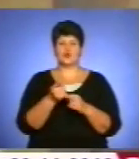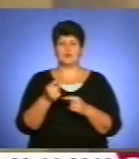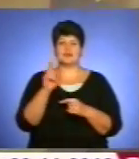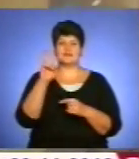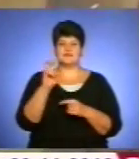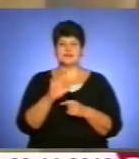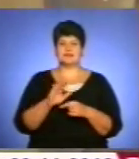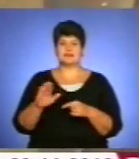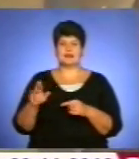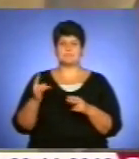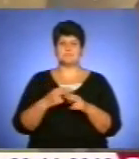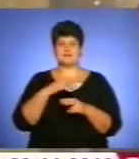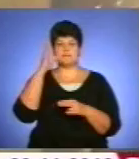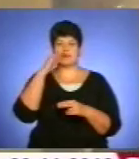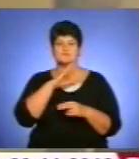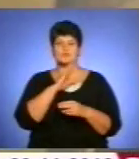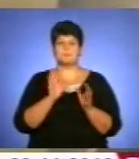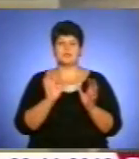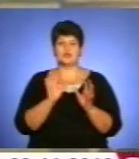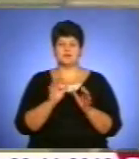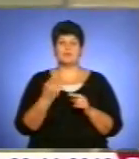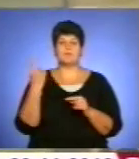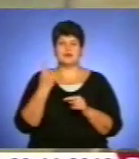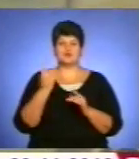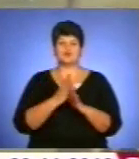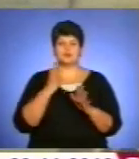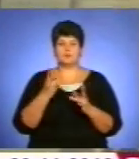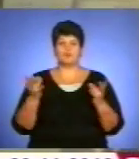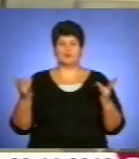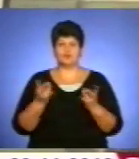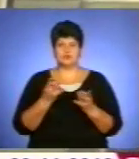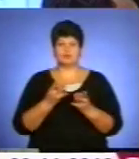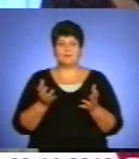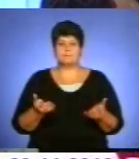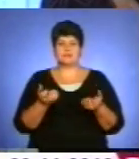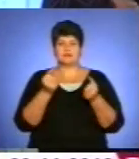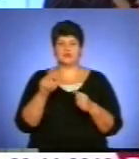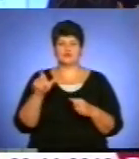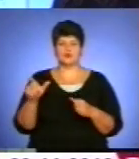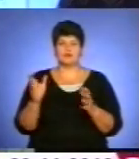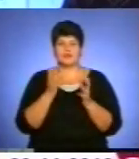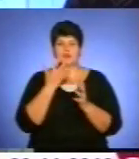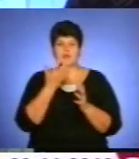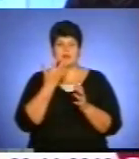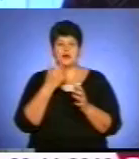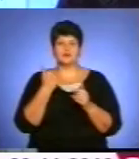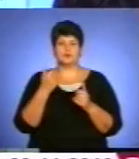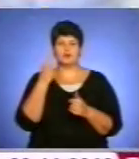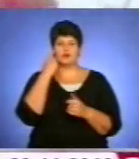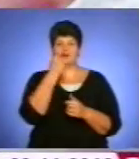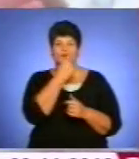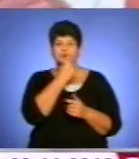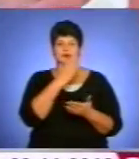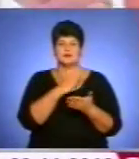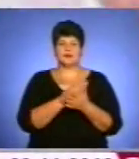дітей позбавлені батьківського піклування. Вони в першу чергу потребують підтримки і людського тепла. Добре, коли в очах таких дітей «Карітасу»